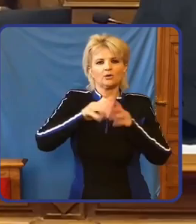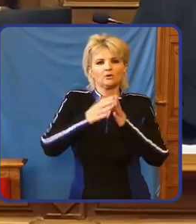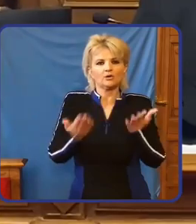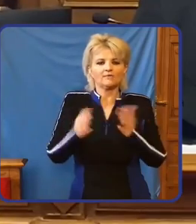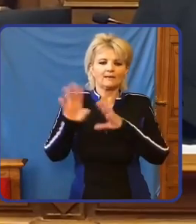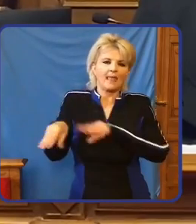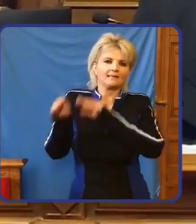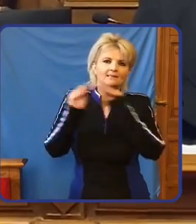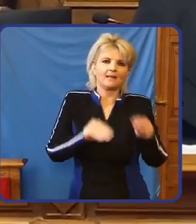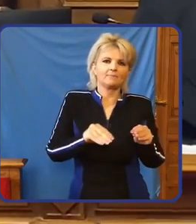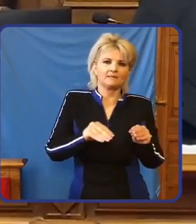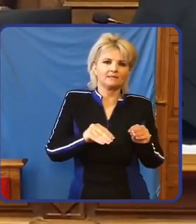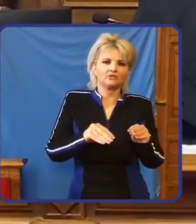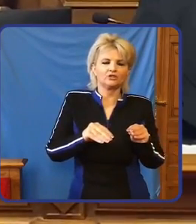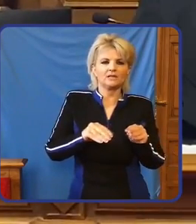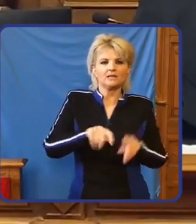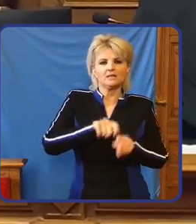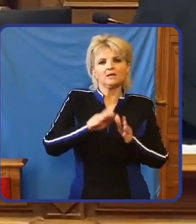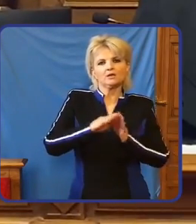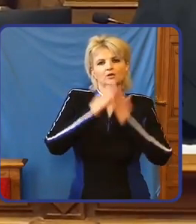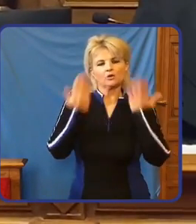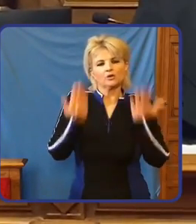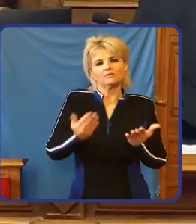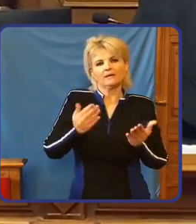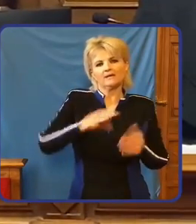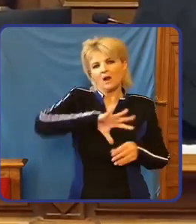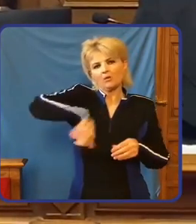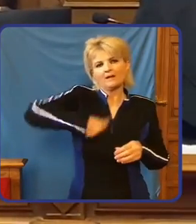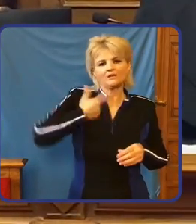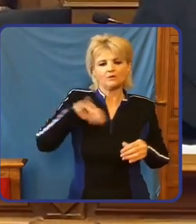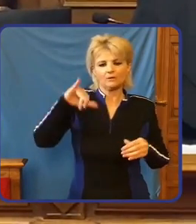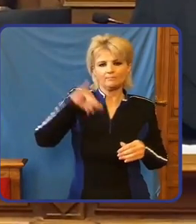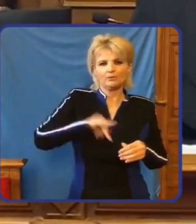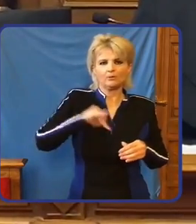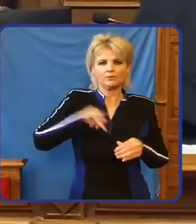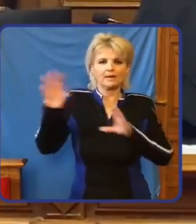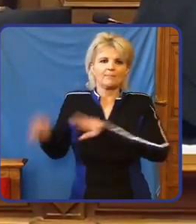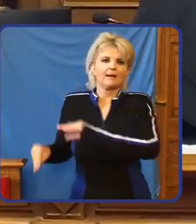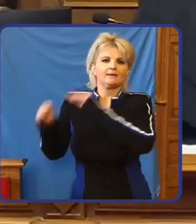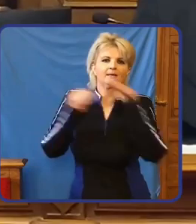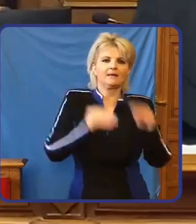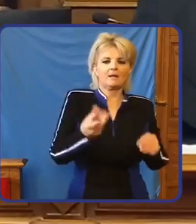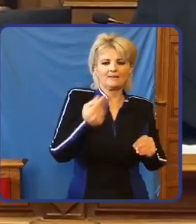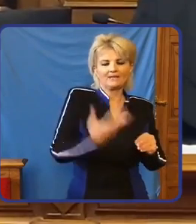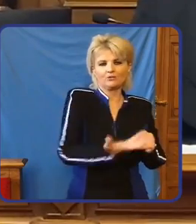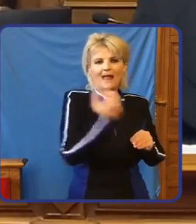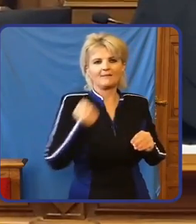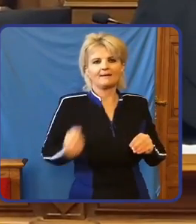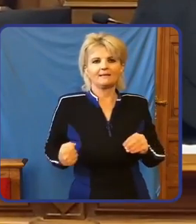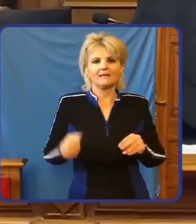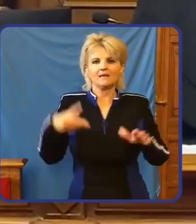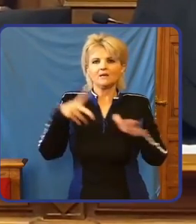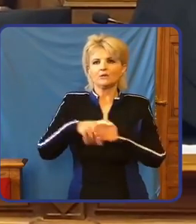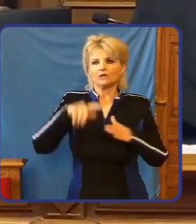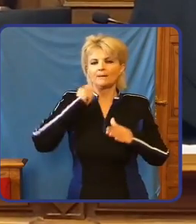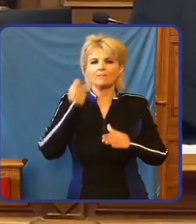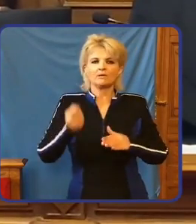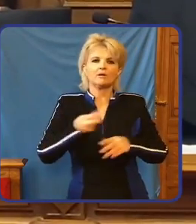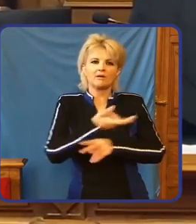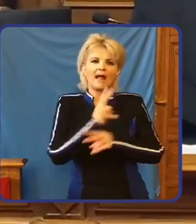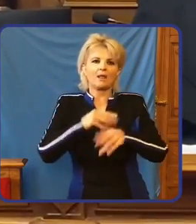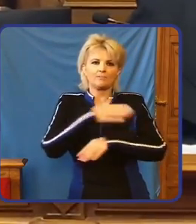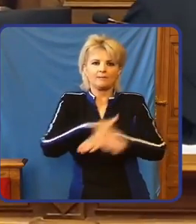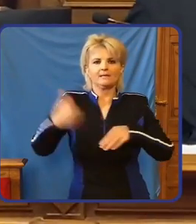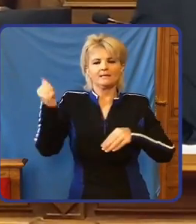letelpedési kötvény. Bűnözőket telepítettek be, és vették el az ő pénzüket, miközben a magyar államot milliárdos kár érte,